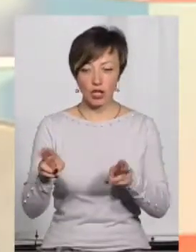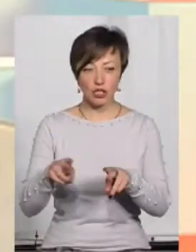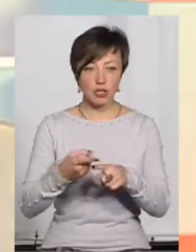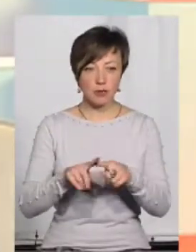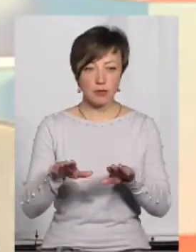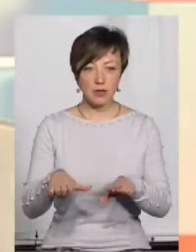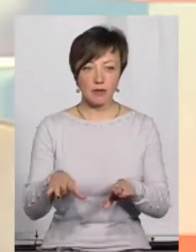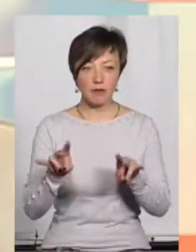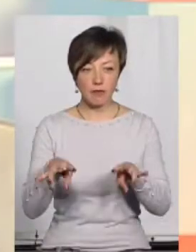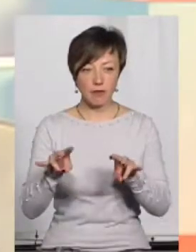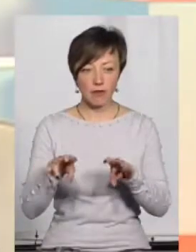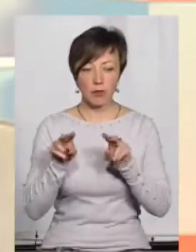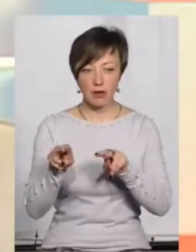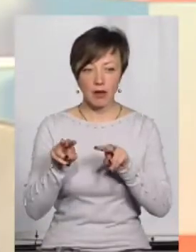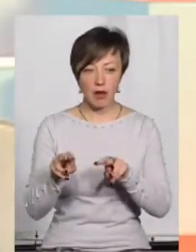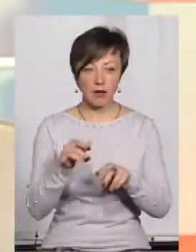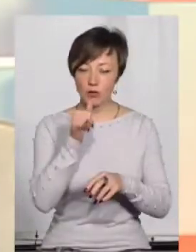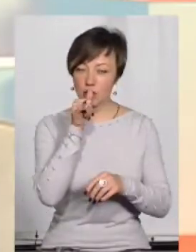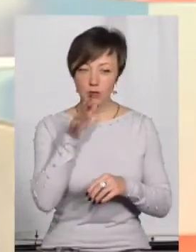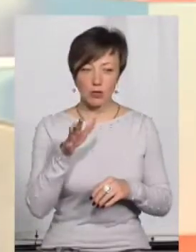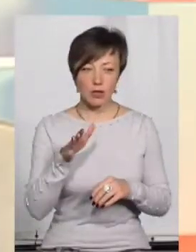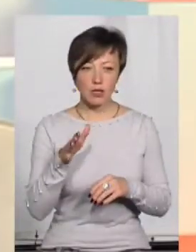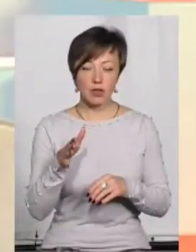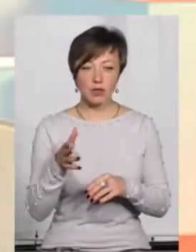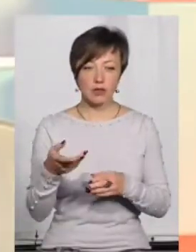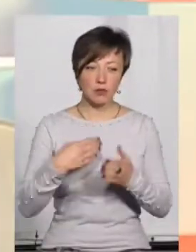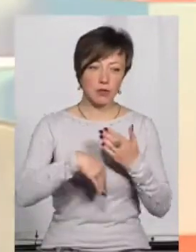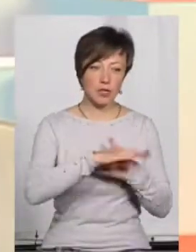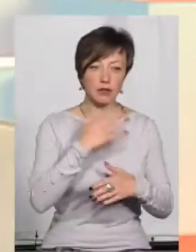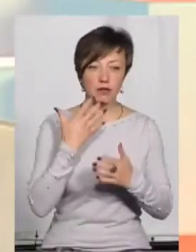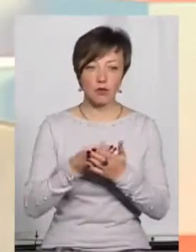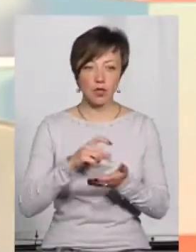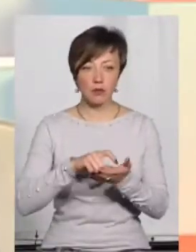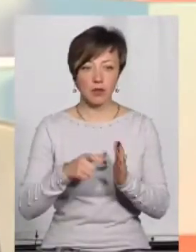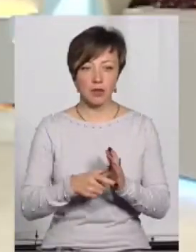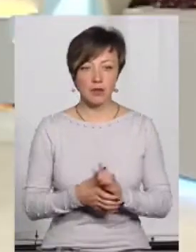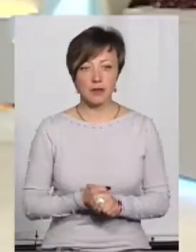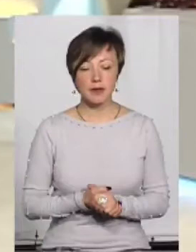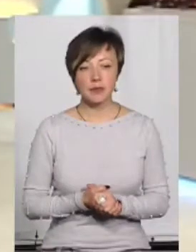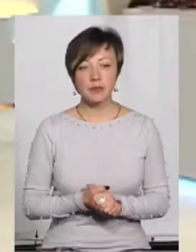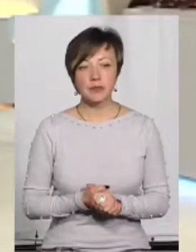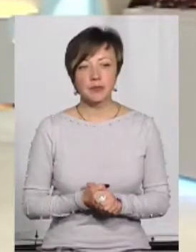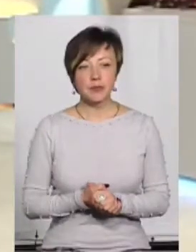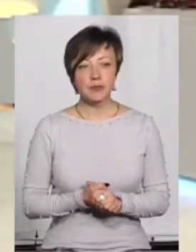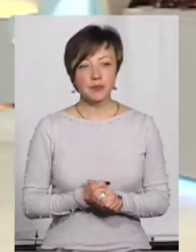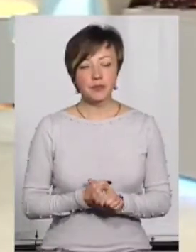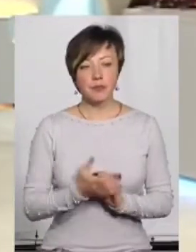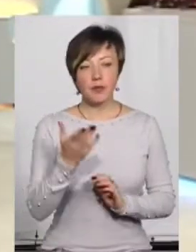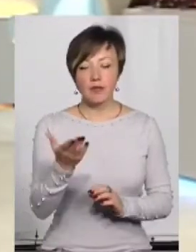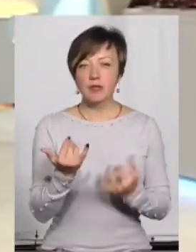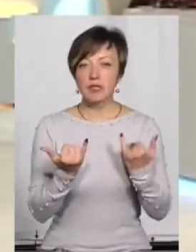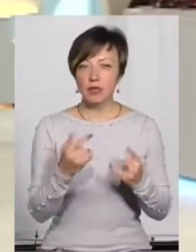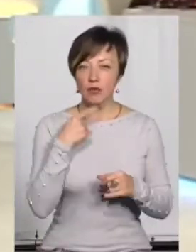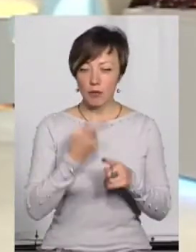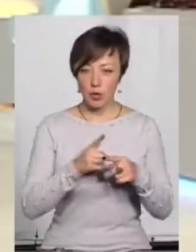місце. Тобто, вони знаходилися там під наглядом і не могли покинути чи піти у свої кімнати. Ви зараз говорили про